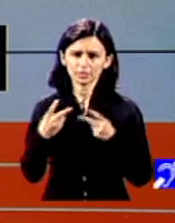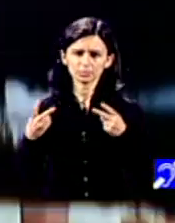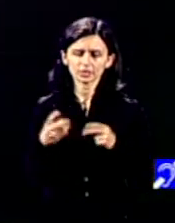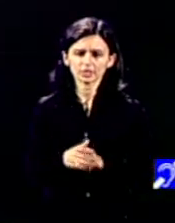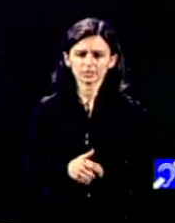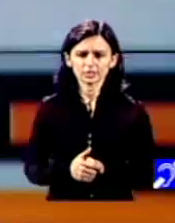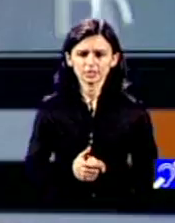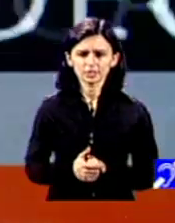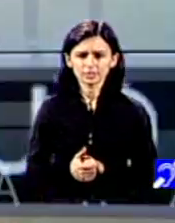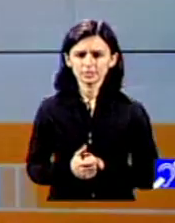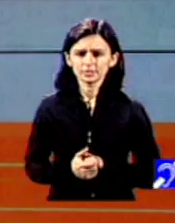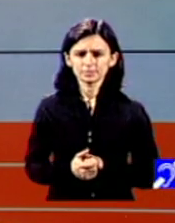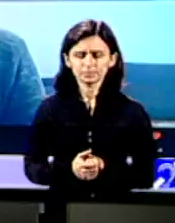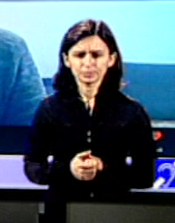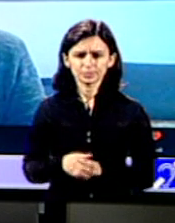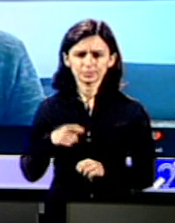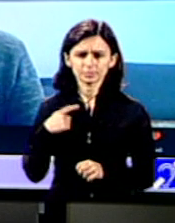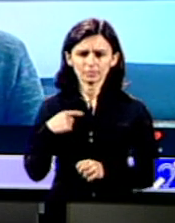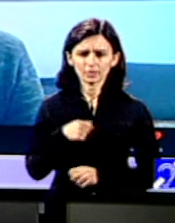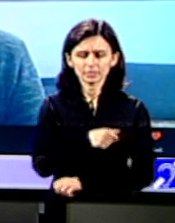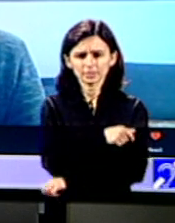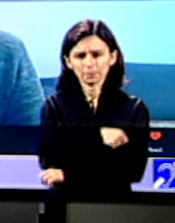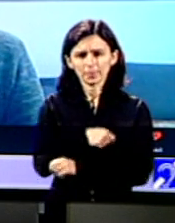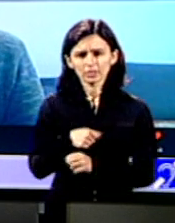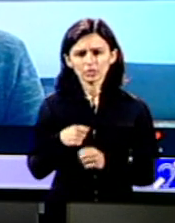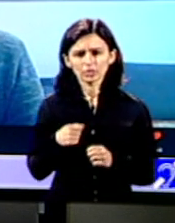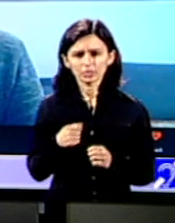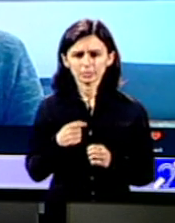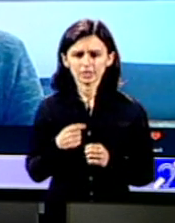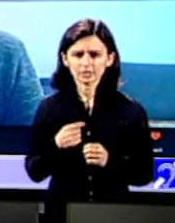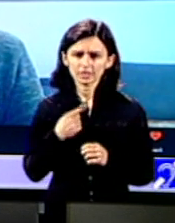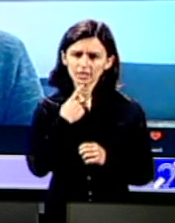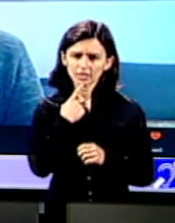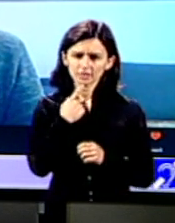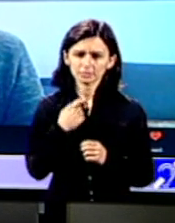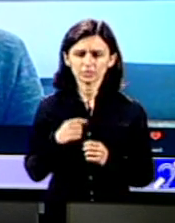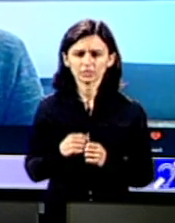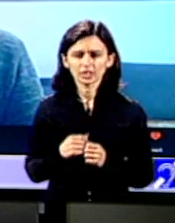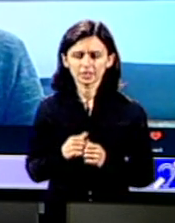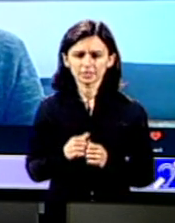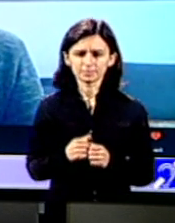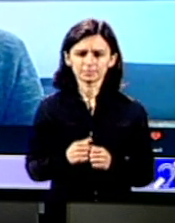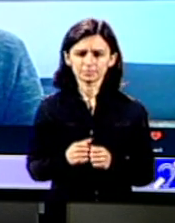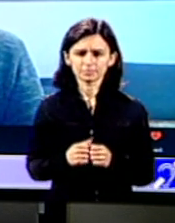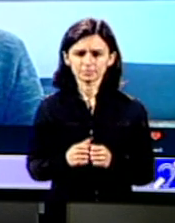consultativ la Timiș un alt subiect interesant despre care aș vrea neapărat să discutăm